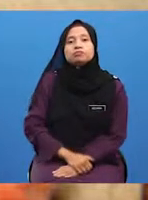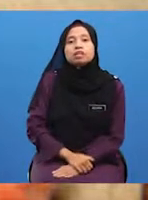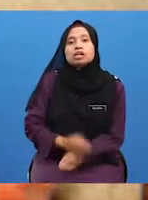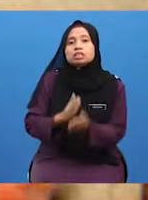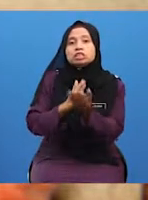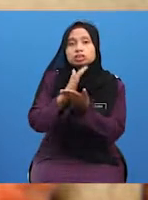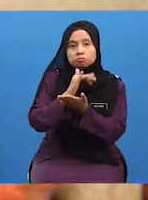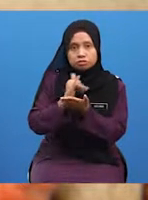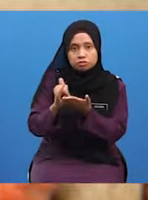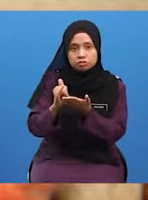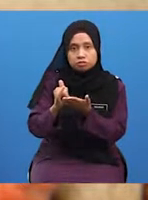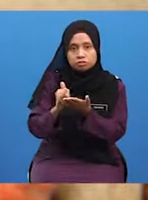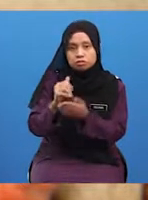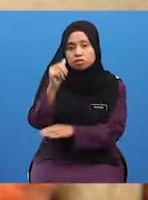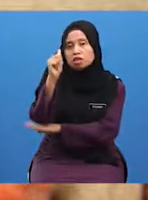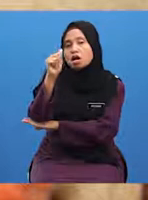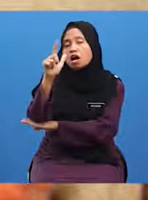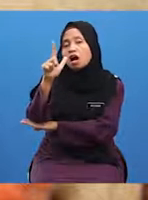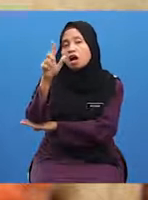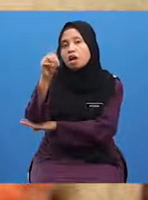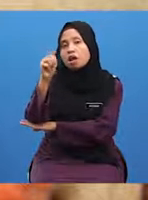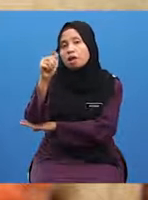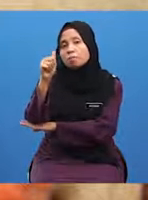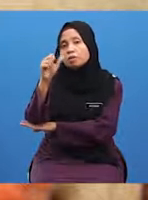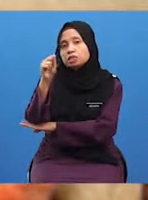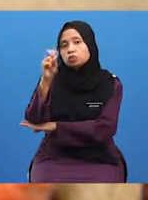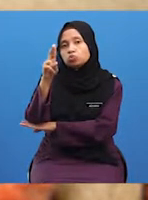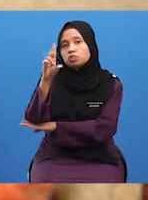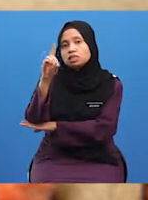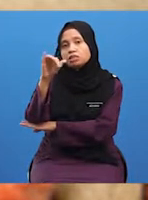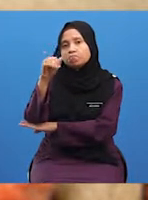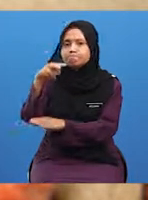Seterusnya, Al-Mas'udi dari keturunan mana ya?